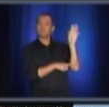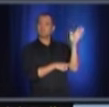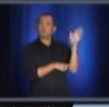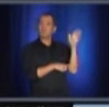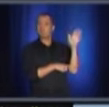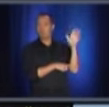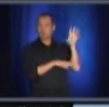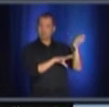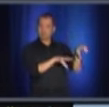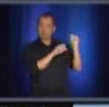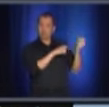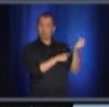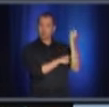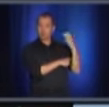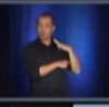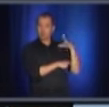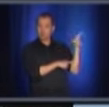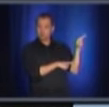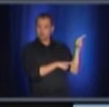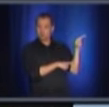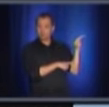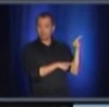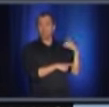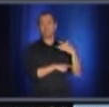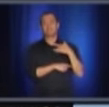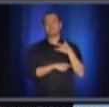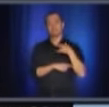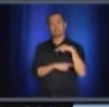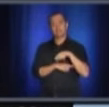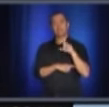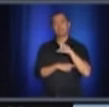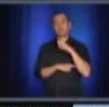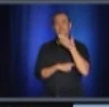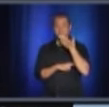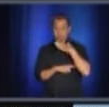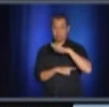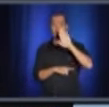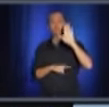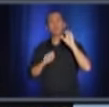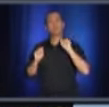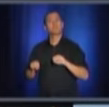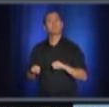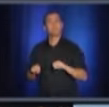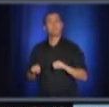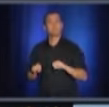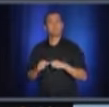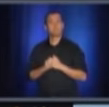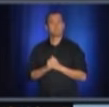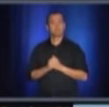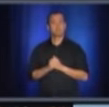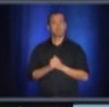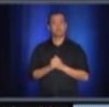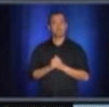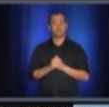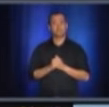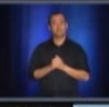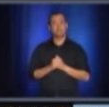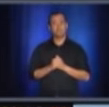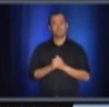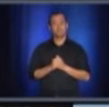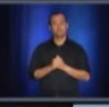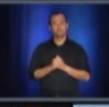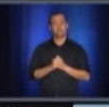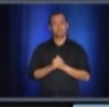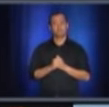Je pense qu'on peut faire mieux parce qu'encore une fois, puis je vais garder ça très simple, on